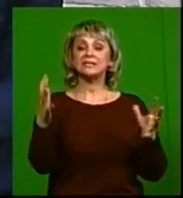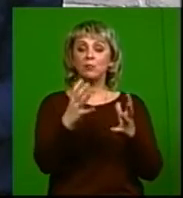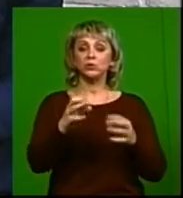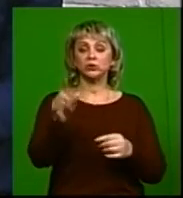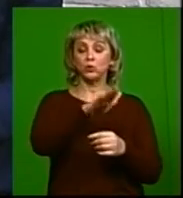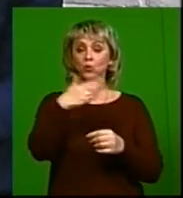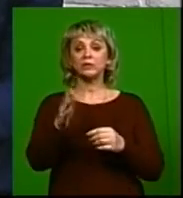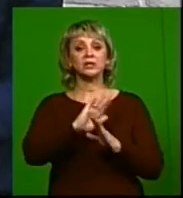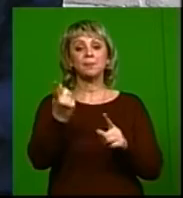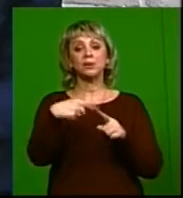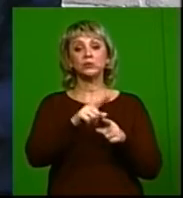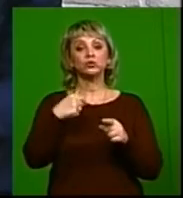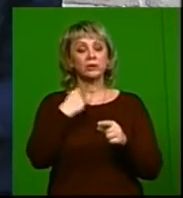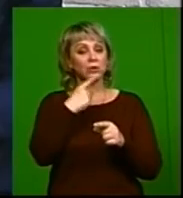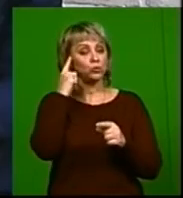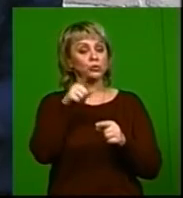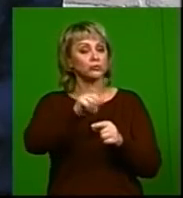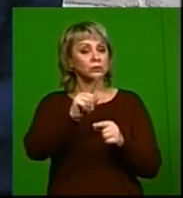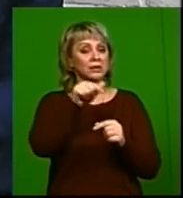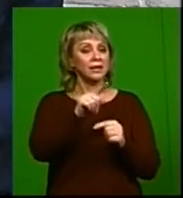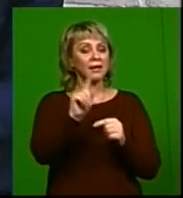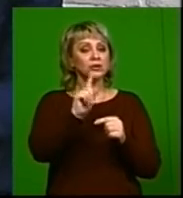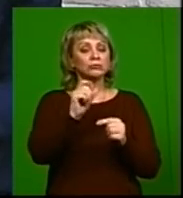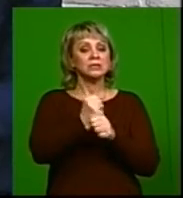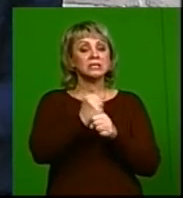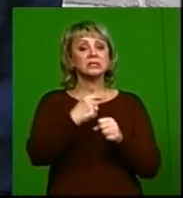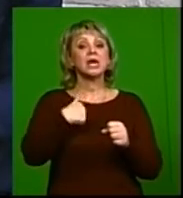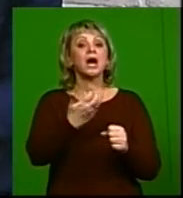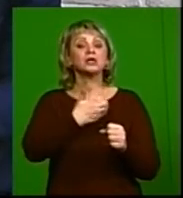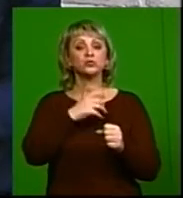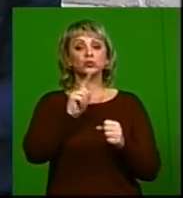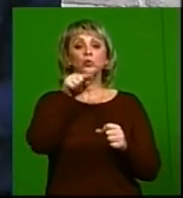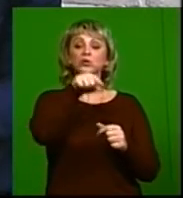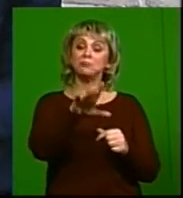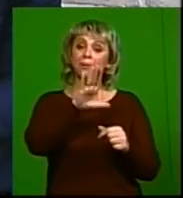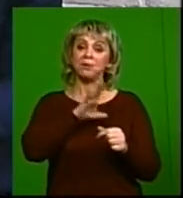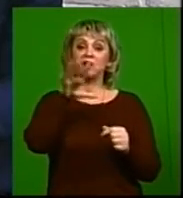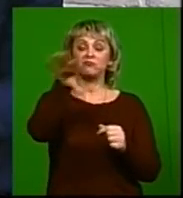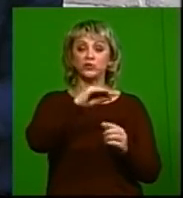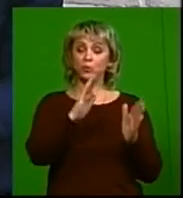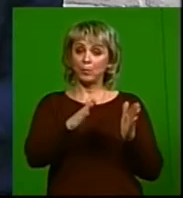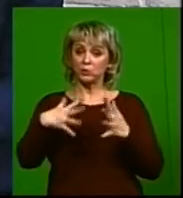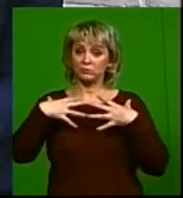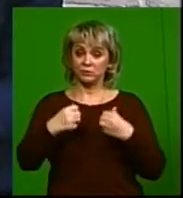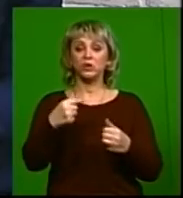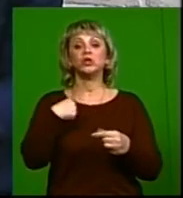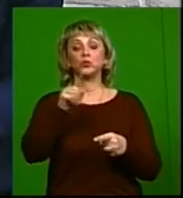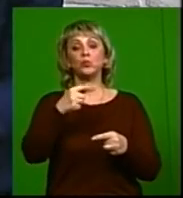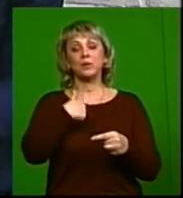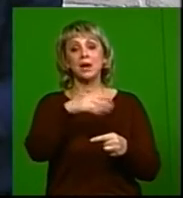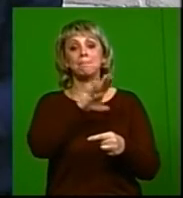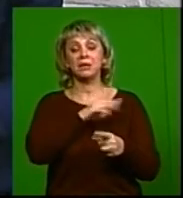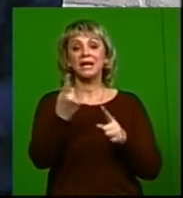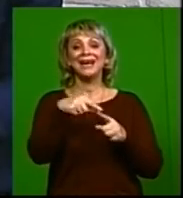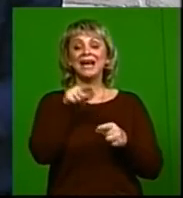о друге. Не потому, что я тебя в чём-то подозреваю, а потому, что я хочу, чтобы и у тебя было всё в порядке со здоровьем, и у меня. Мне кажется, вот